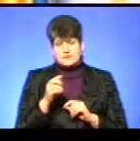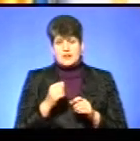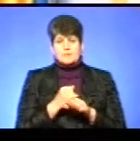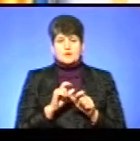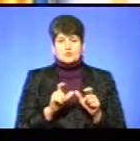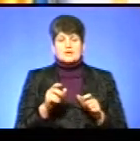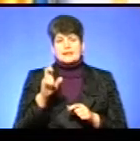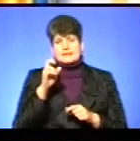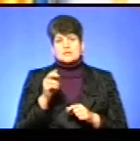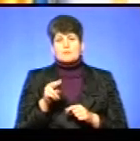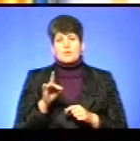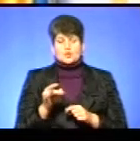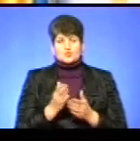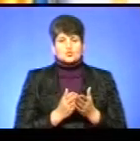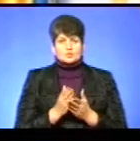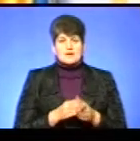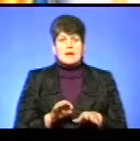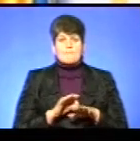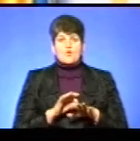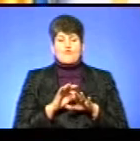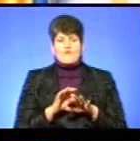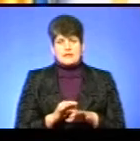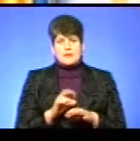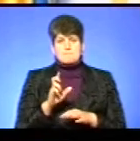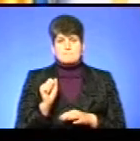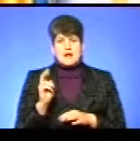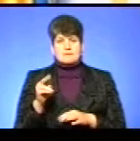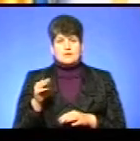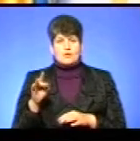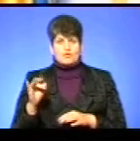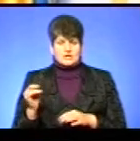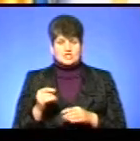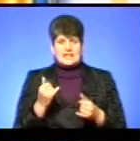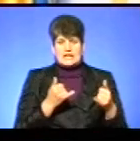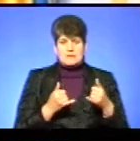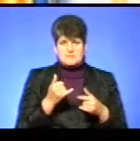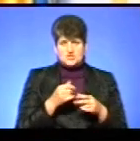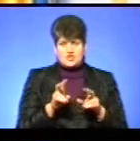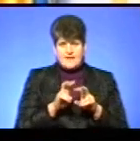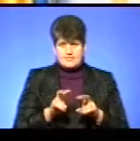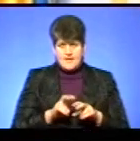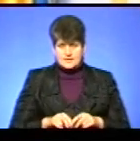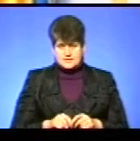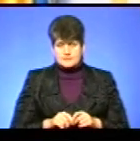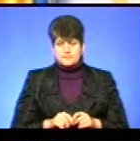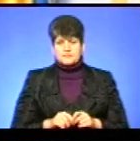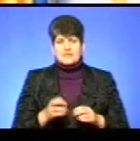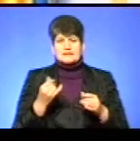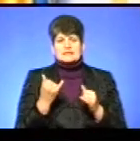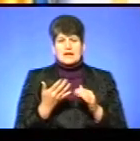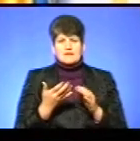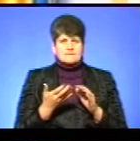Держпродспоживслужби для проведення бактеріологічних і хімічних аналізів. Для виключення